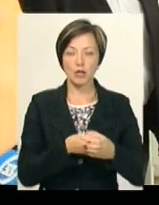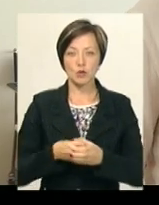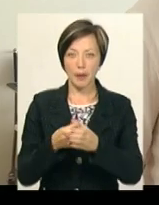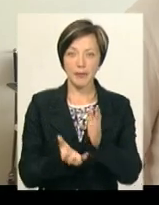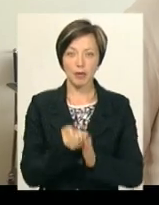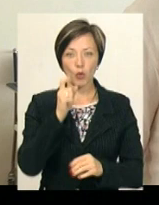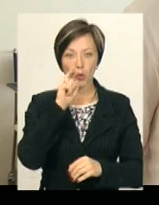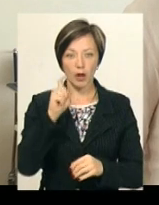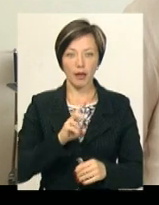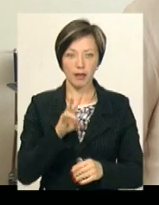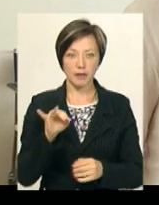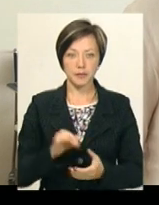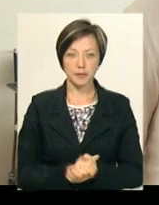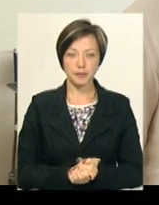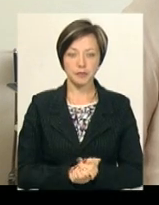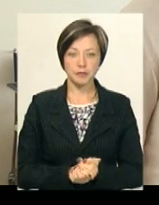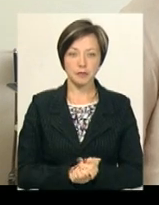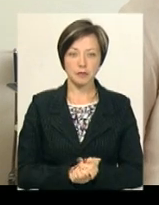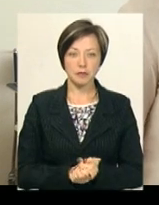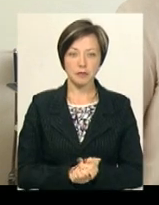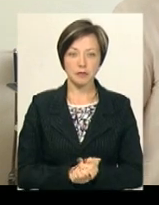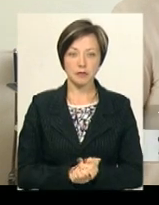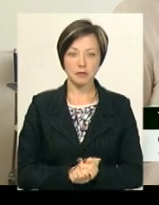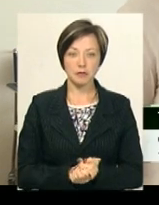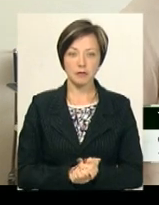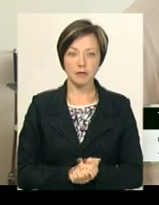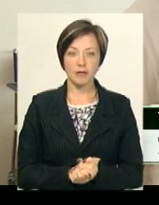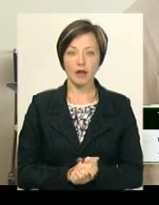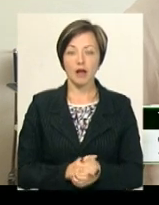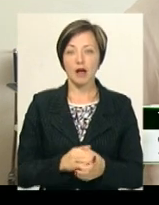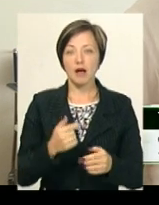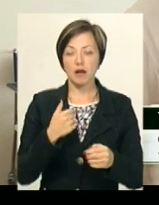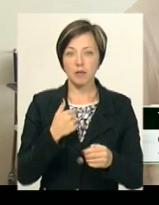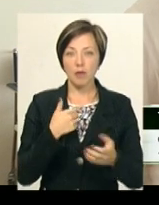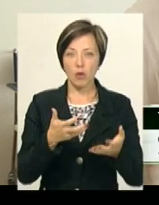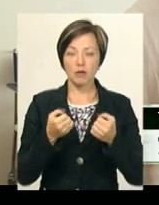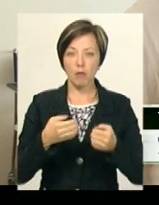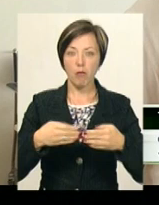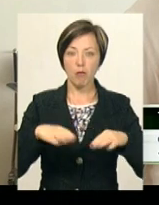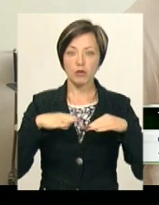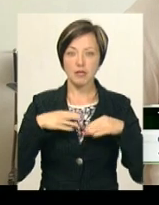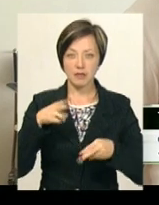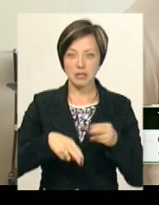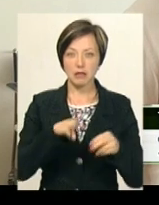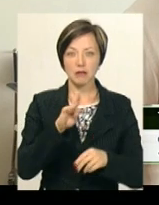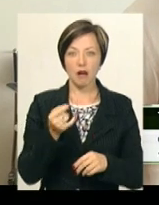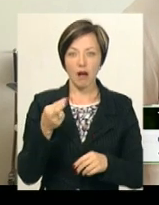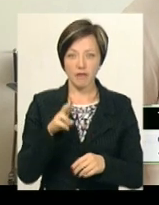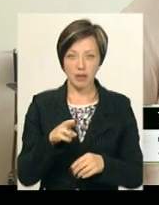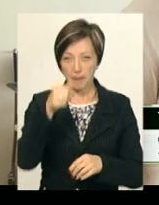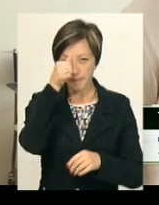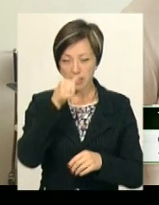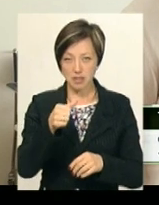України» Тарас Дурбак. Ми отримали від Німеччини пропозицію по цьому вантажу приблизно в кінці травня місяця.